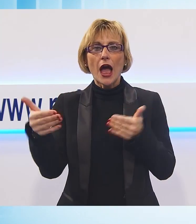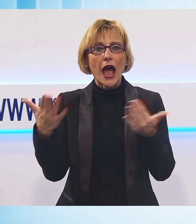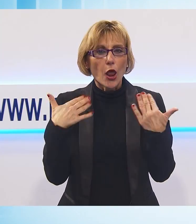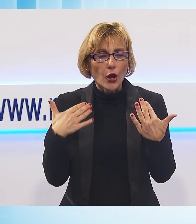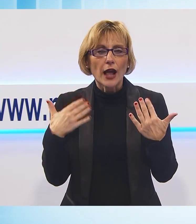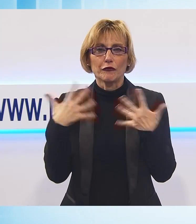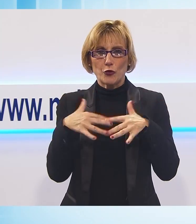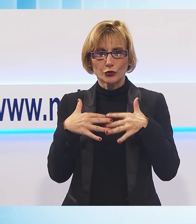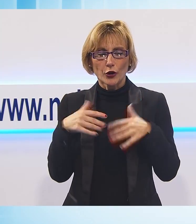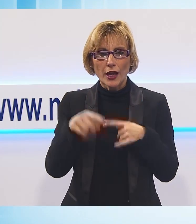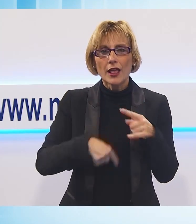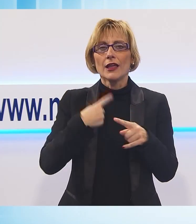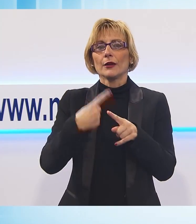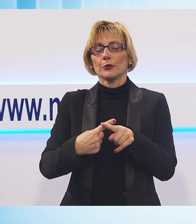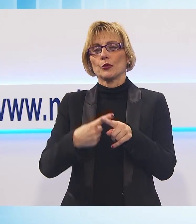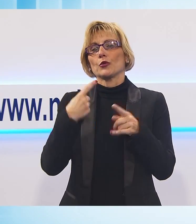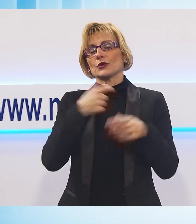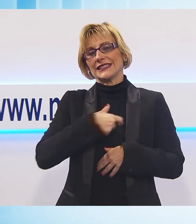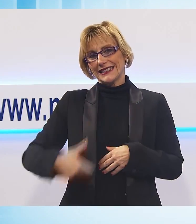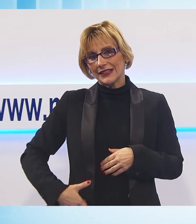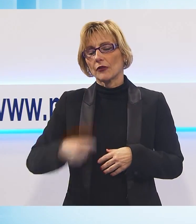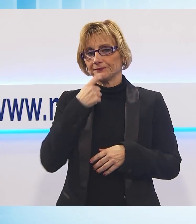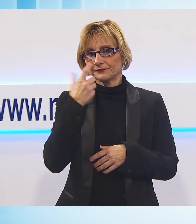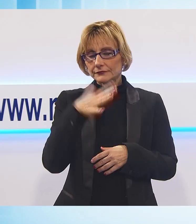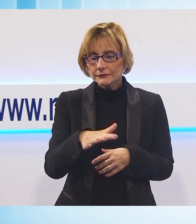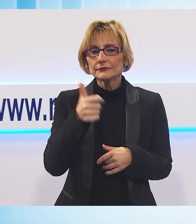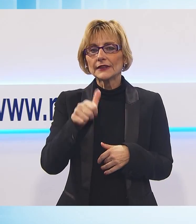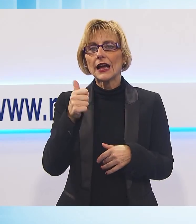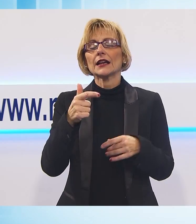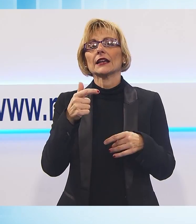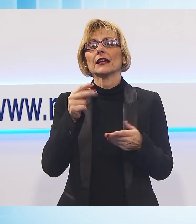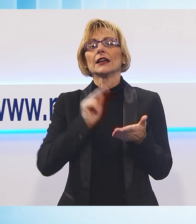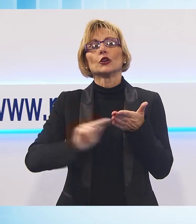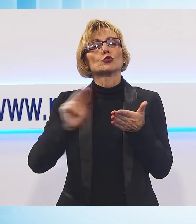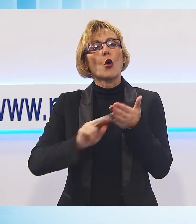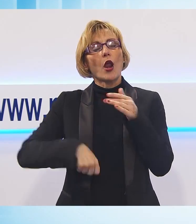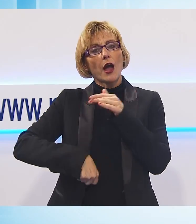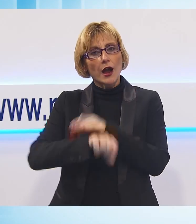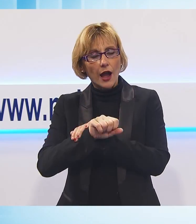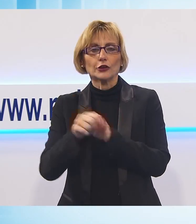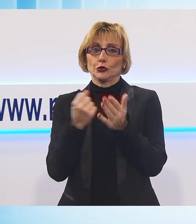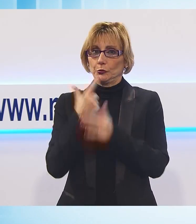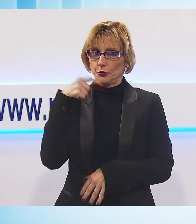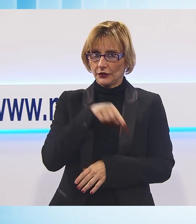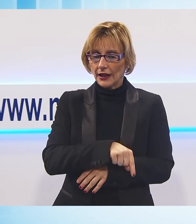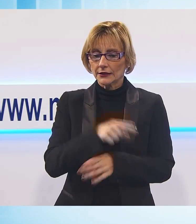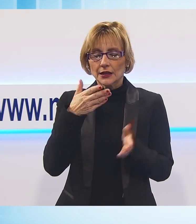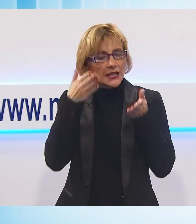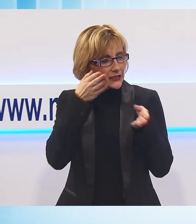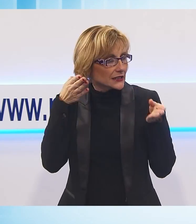sindaco, anche relativo alla faccenda della scuola calcio che è sicuramente il settore